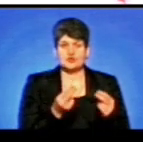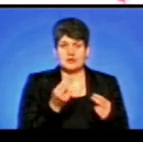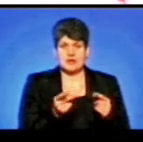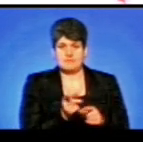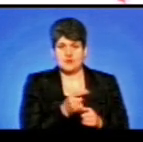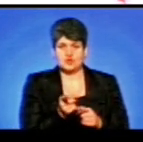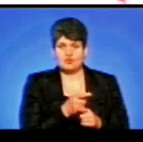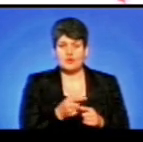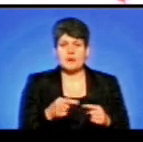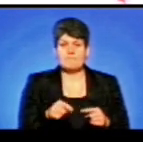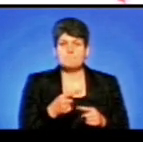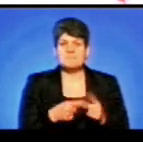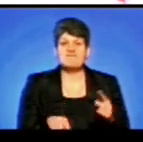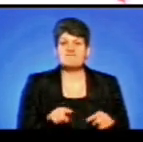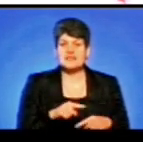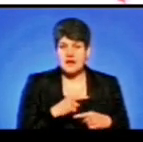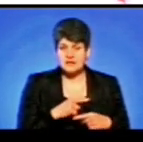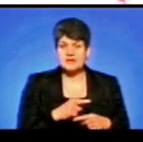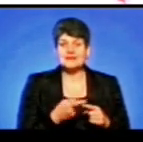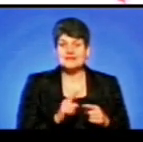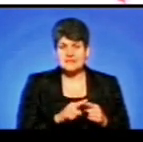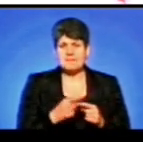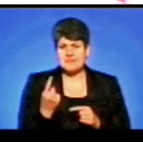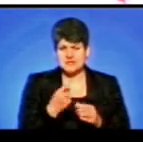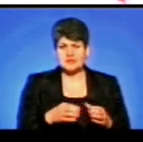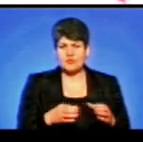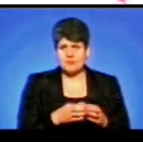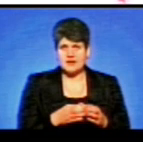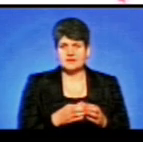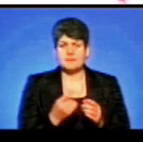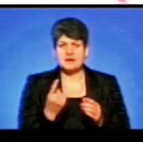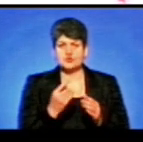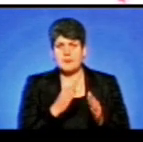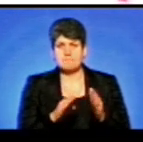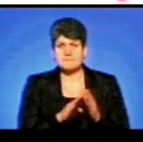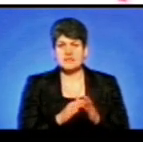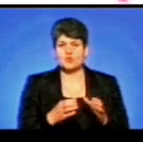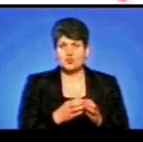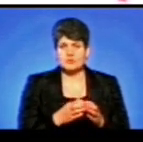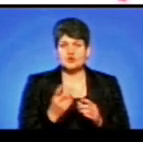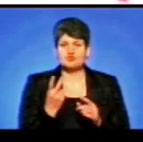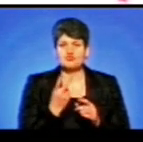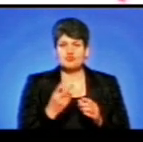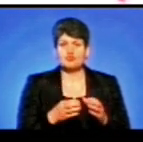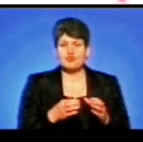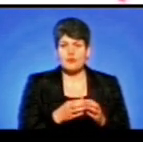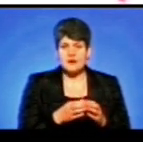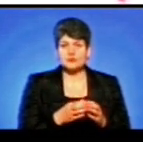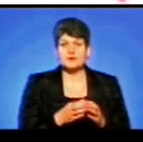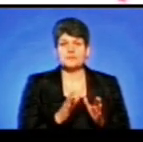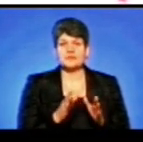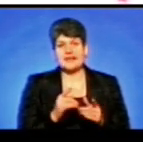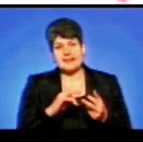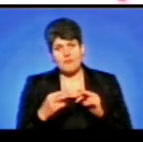між собою півфінальну частину. Це перша команда першої підгрупи з другою командою другої підгрупи і